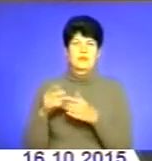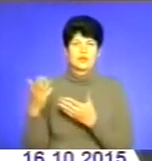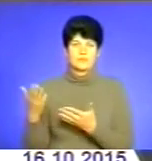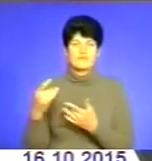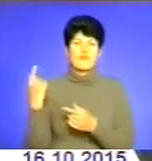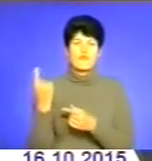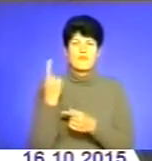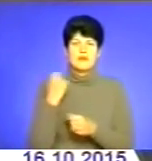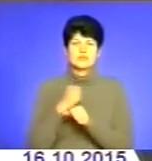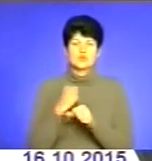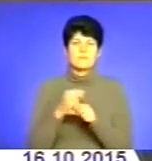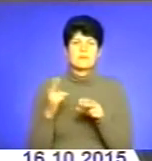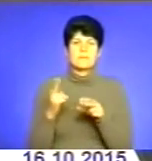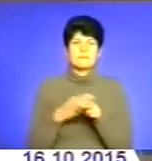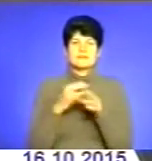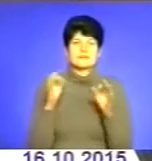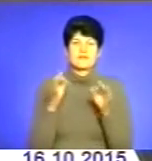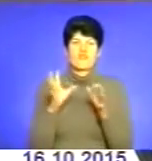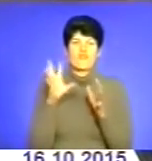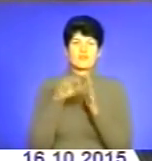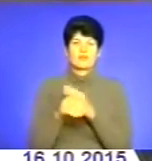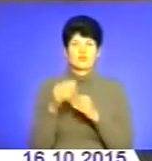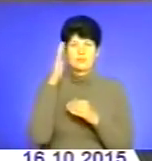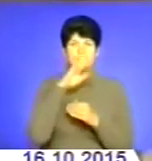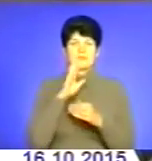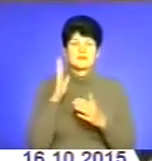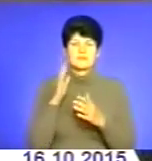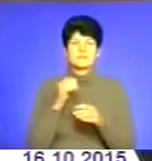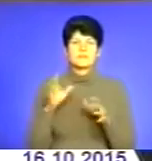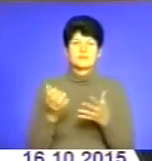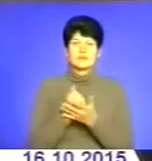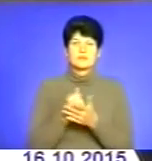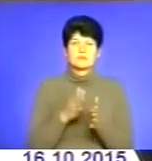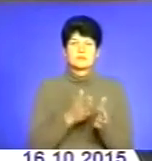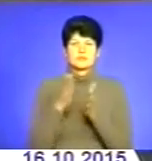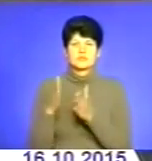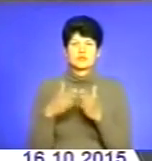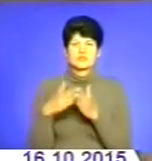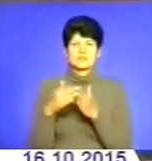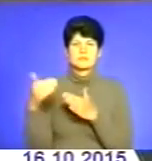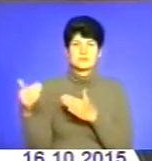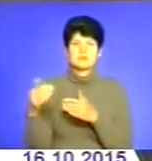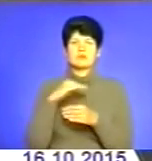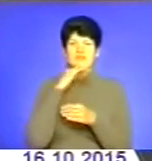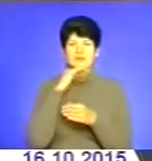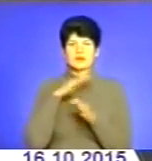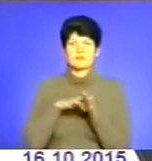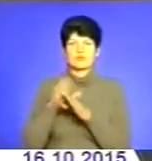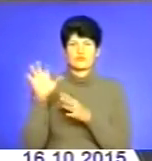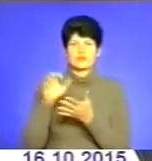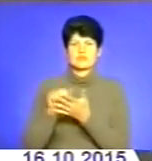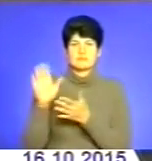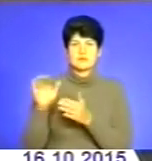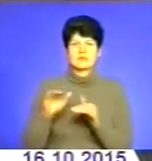вперше зроблений без жодного вкладу батьків. Нам вдалося перемістити станцію техніки в сусідні приміщення, тобто, їм вистачає місце повністю для заняття дітей.